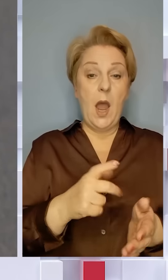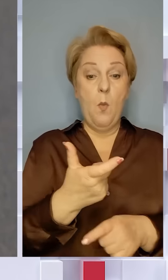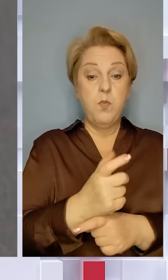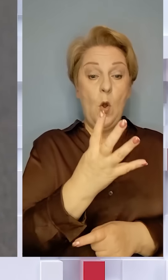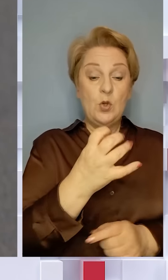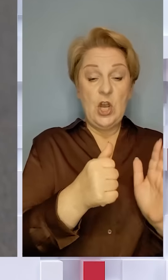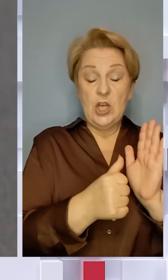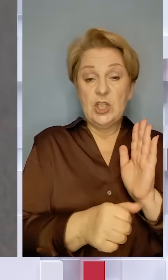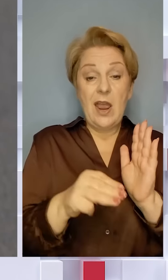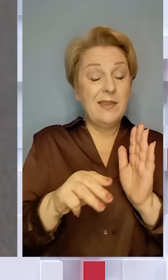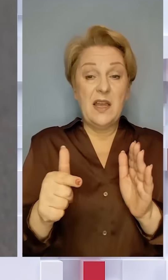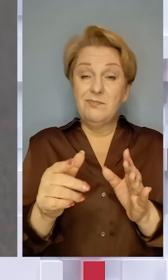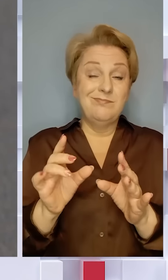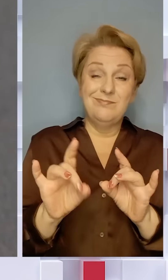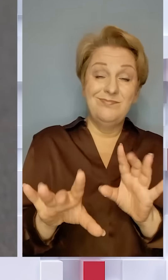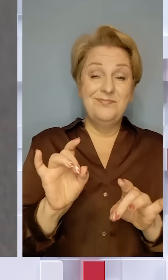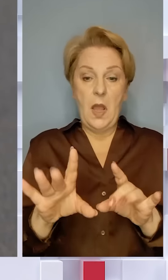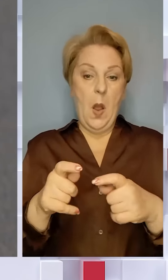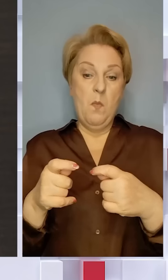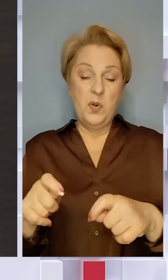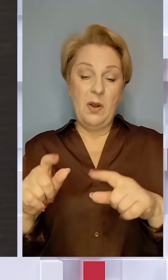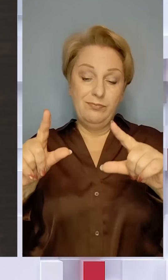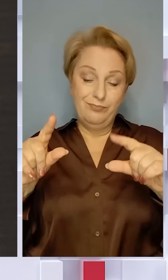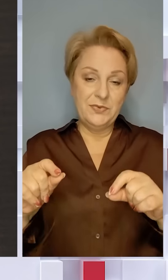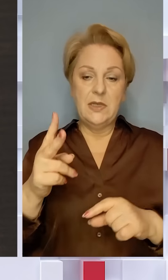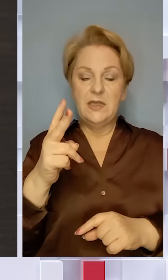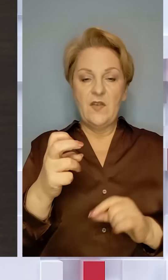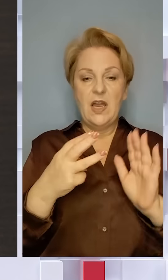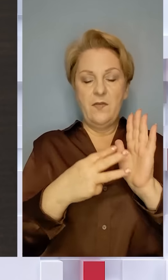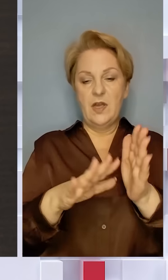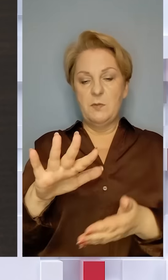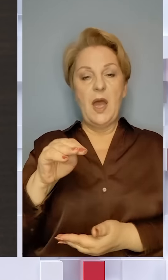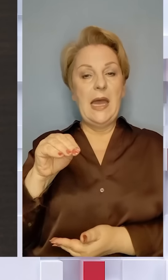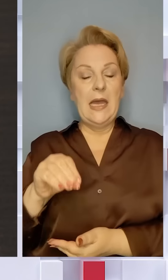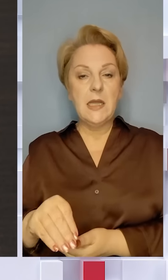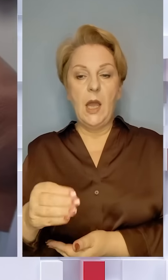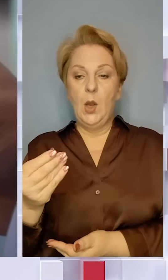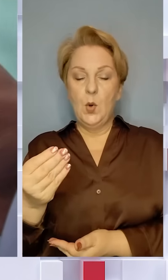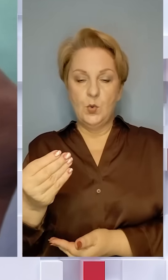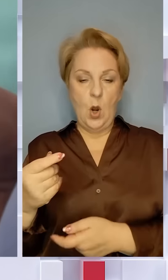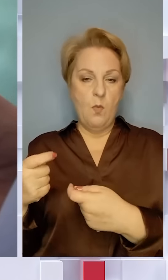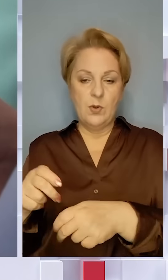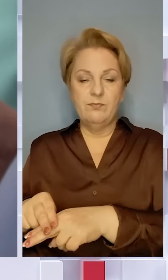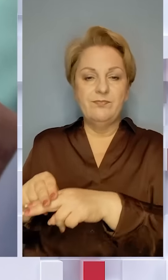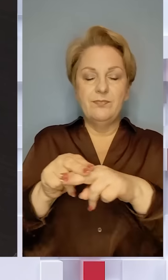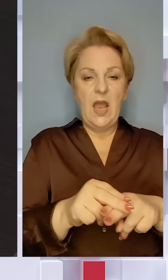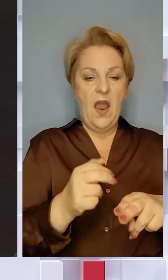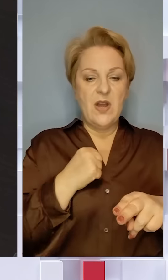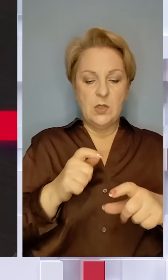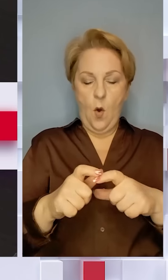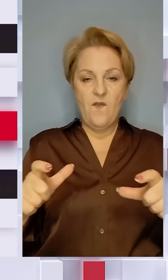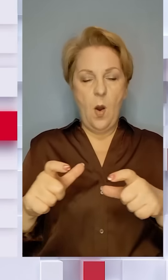460 тисяч гривень. А продали годинник за 285 тисяч. Кошти від продажу підуть на військові